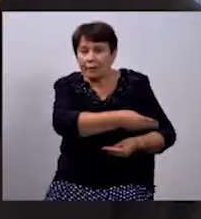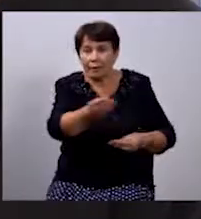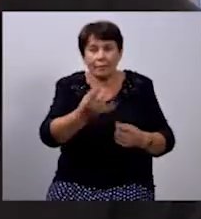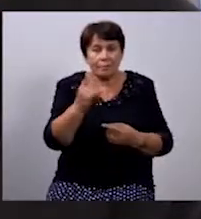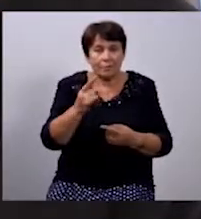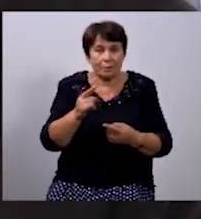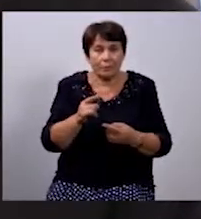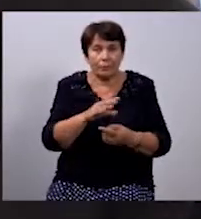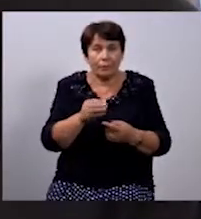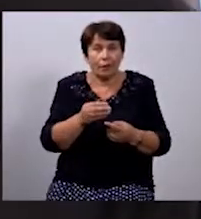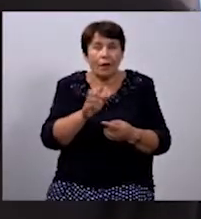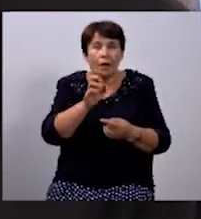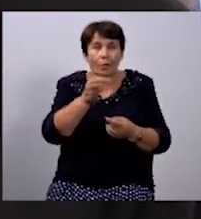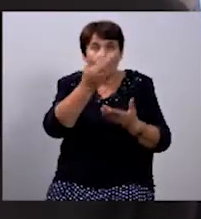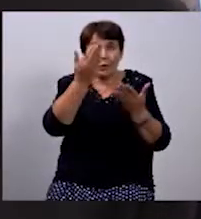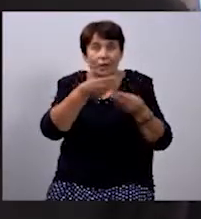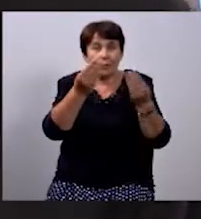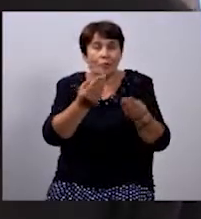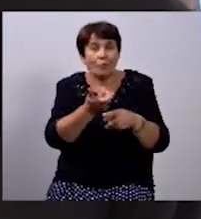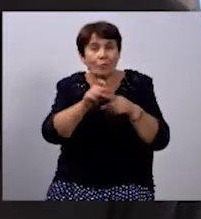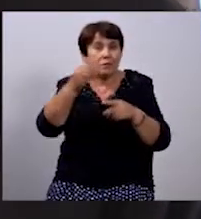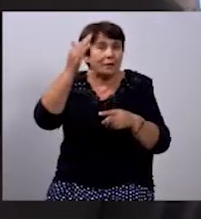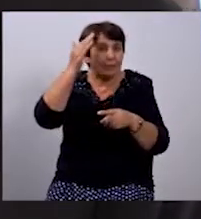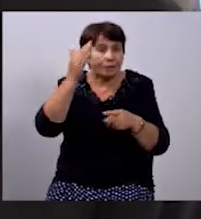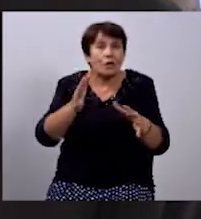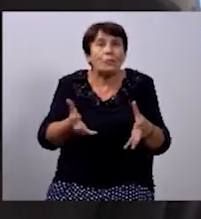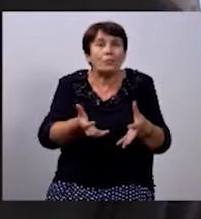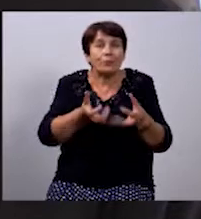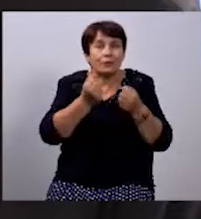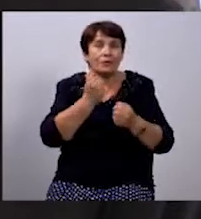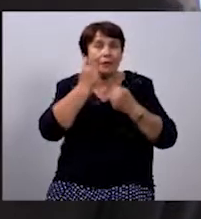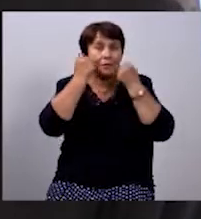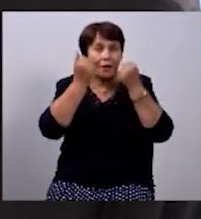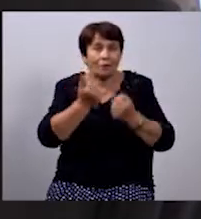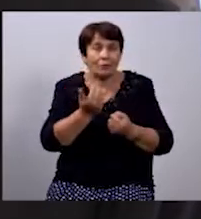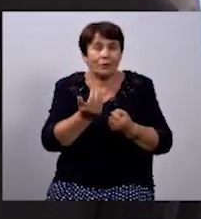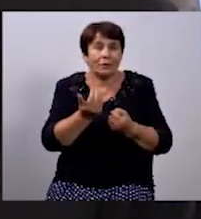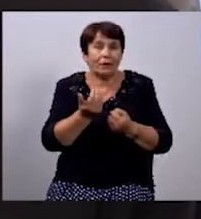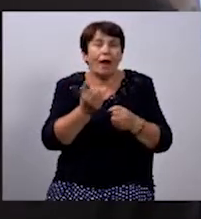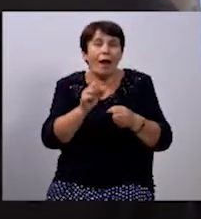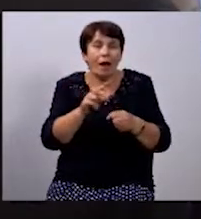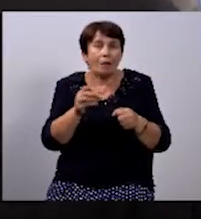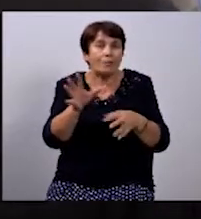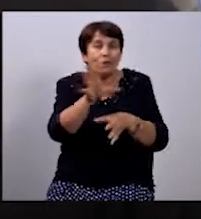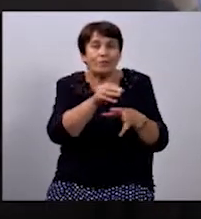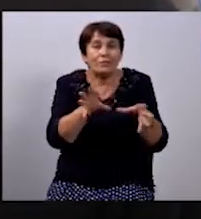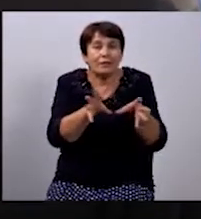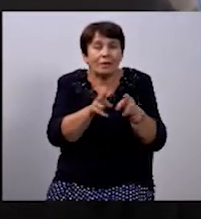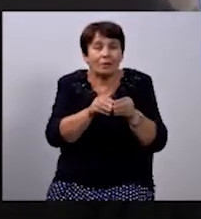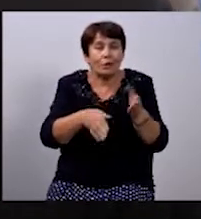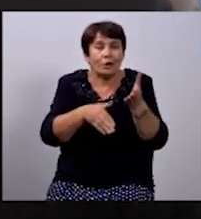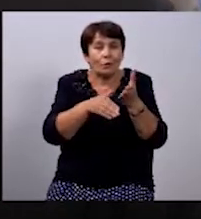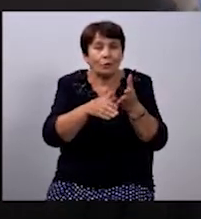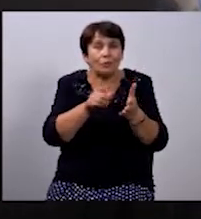Кому Бог дав більші таланти, ми маємо всі його підтримувати, йому дякувати, але ми всі разом з тими, хто може,